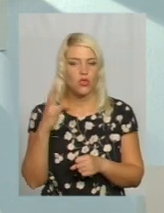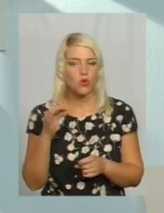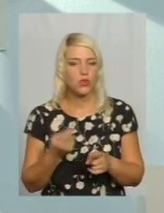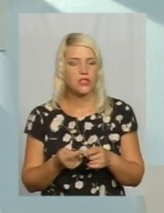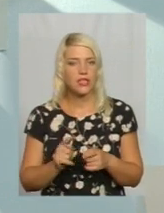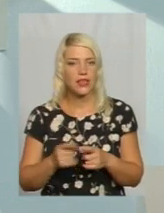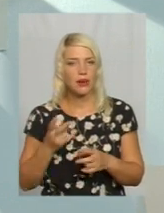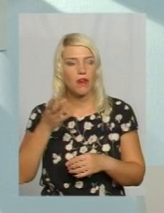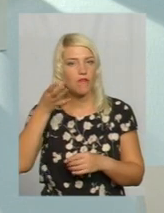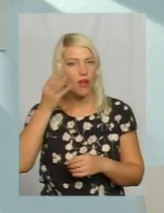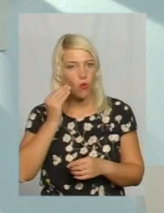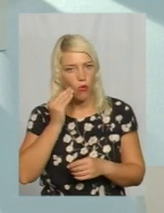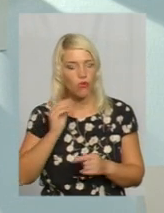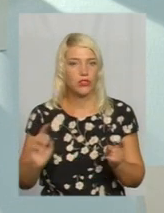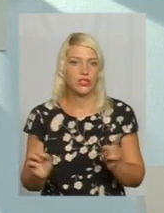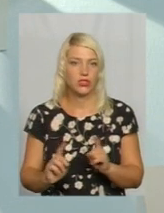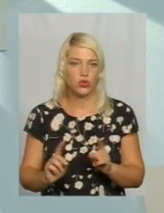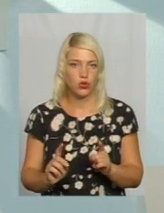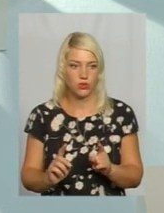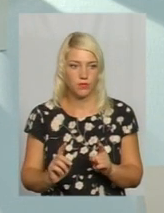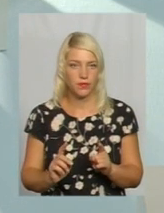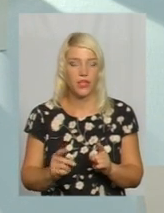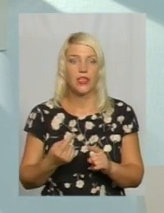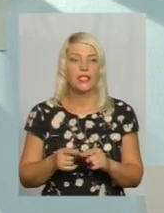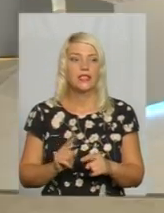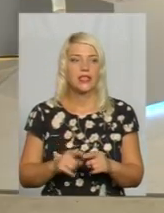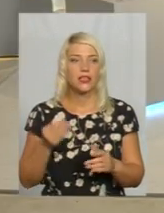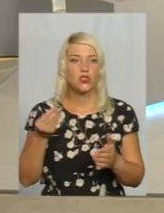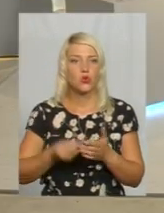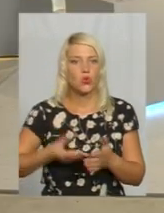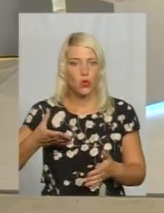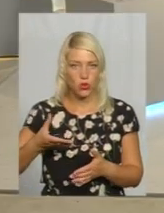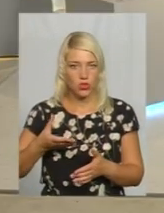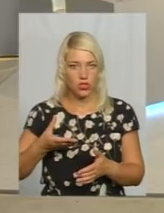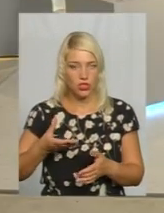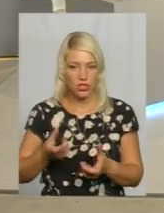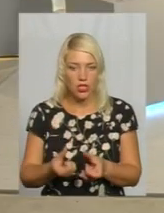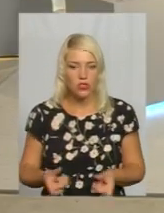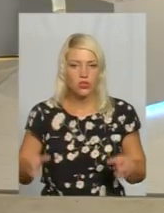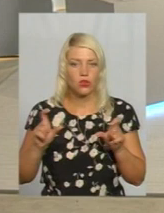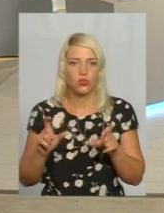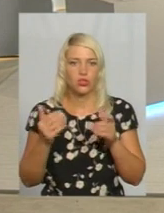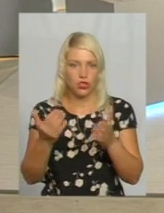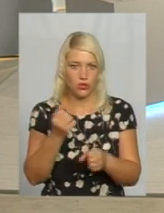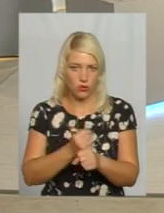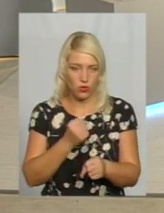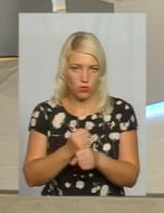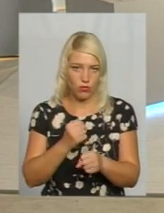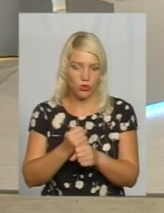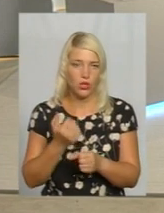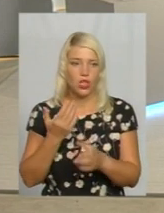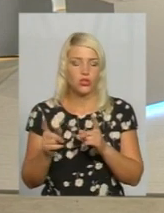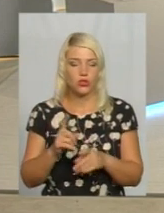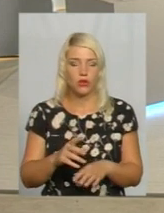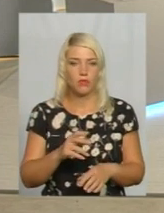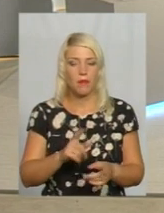слід враховувати, що це здорожчать їхню роботу. Тому, щоб перейти на